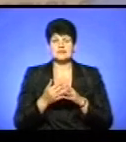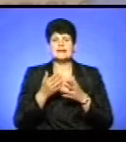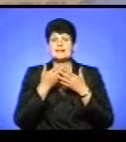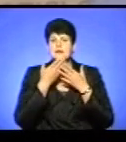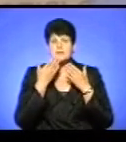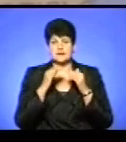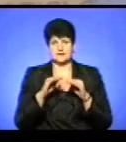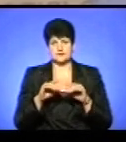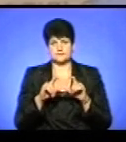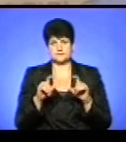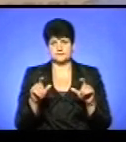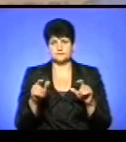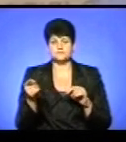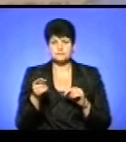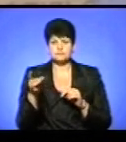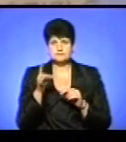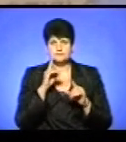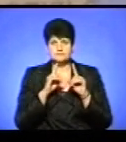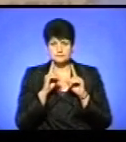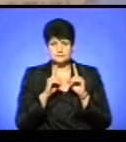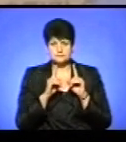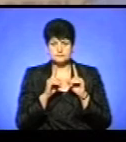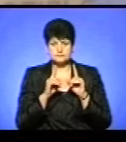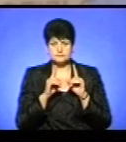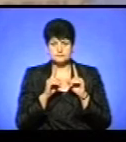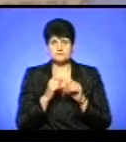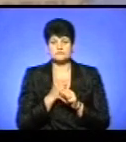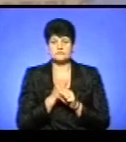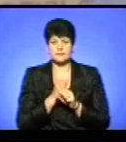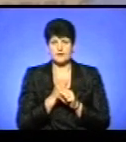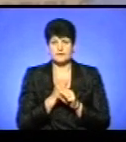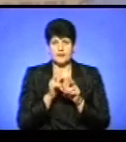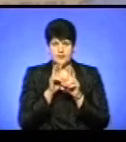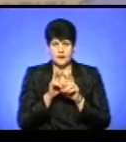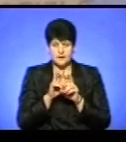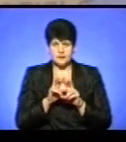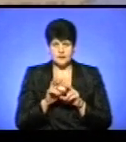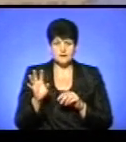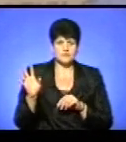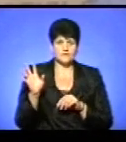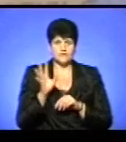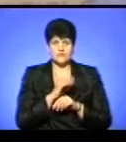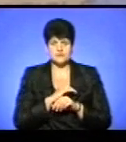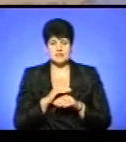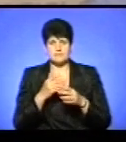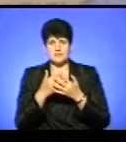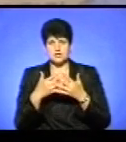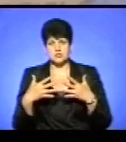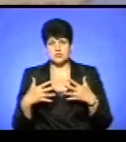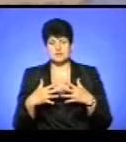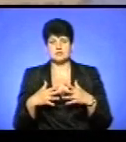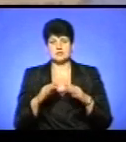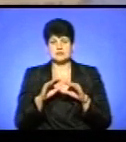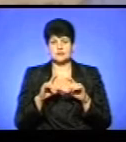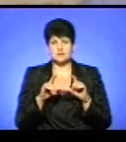дитячих садочків. Тернопільська районна рада зробила аналіз всієї мережі закладів дошкільного світу